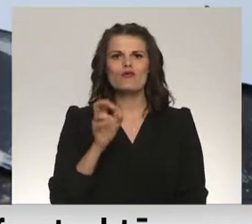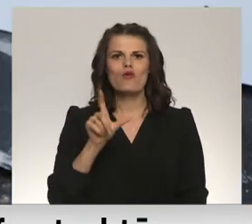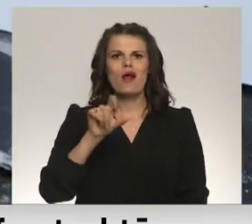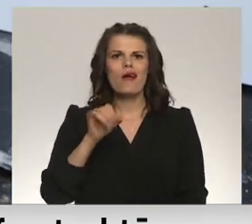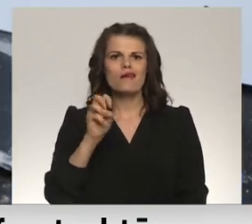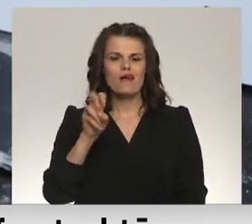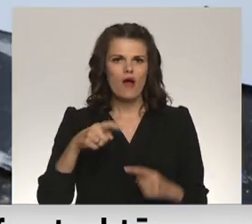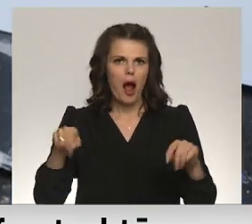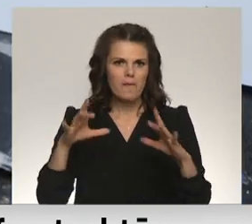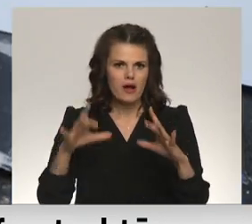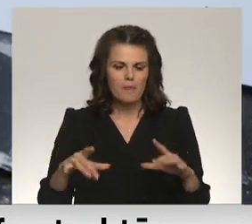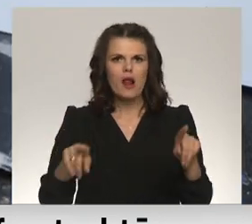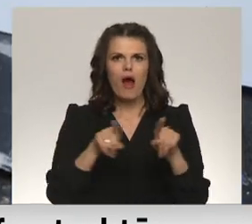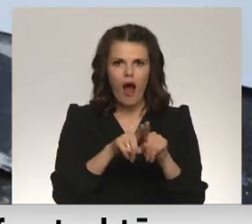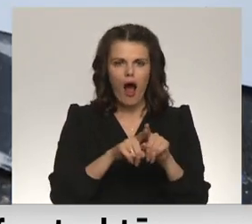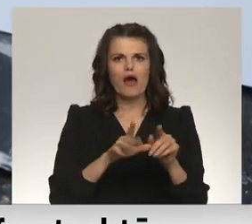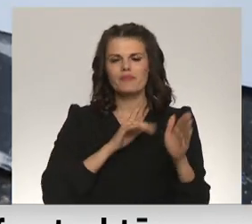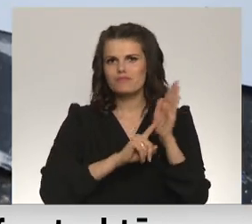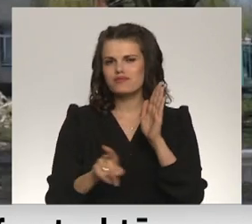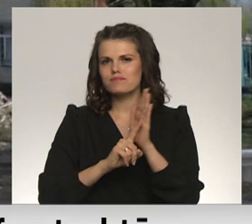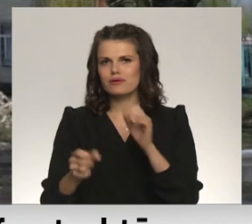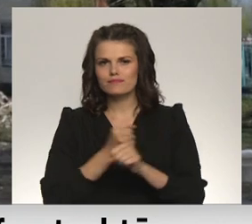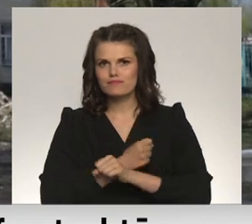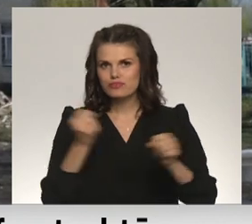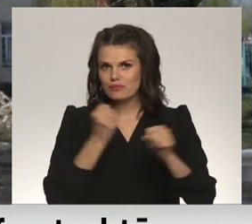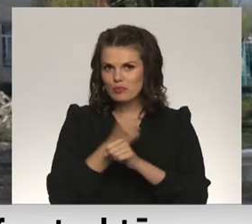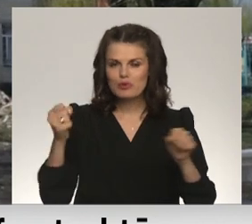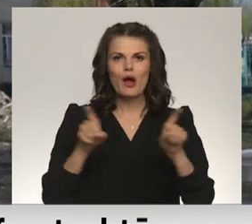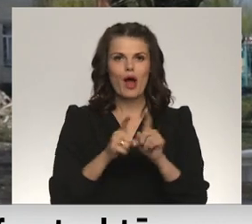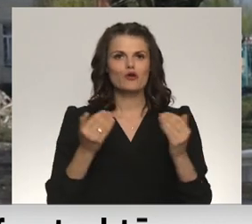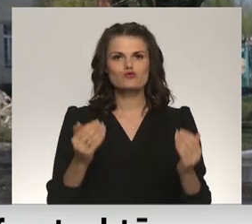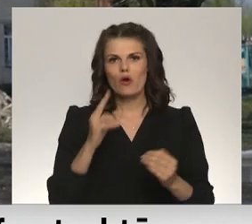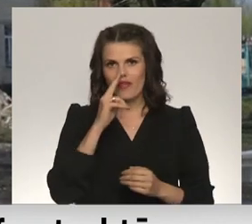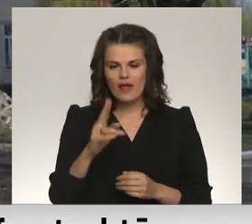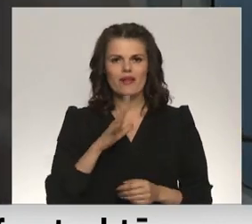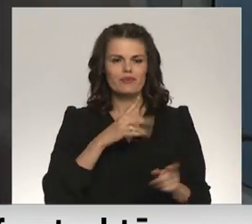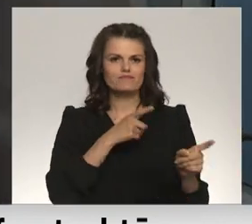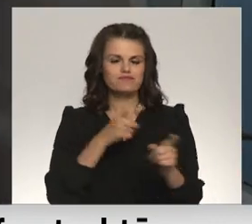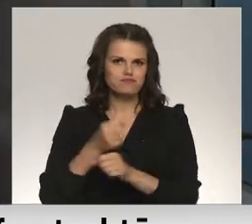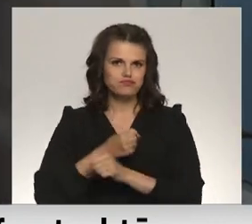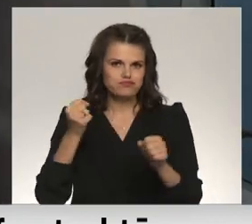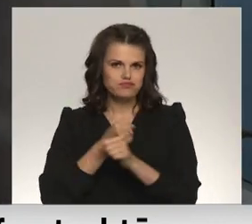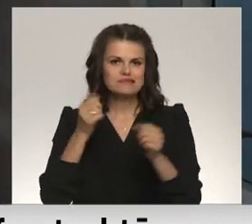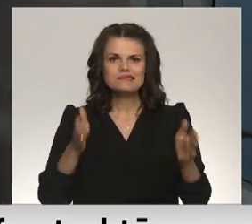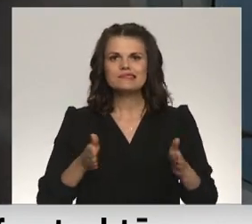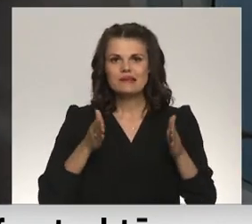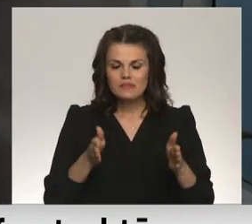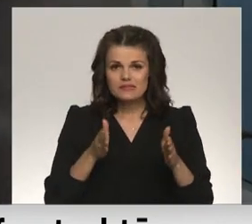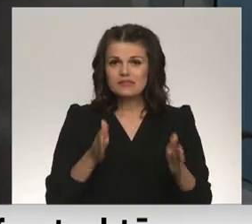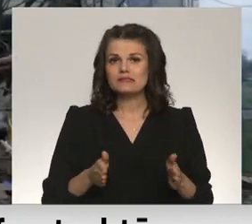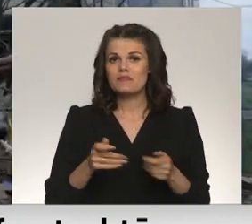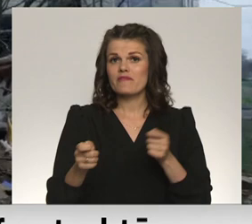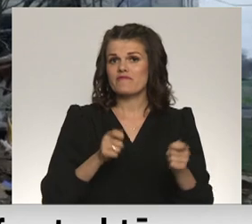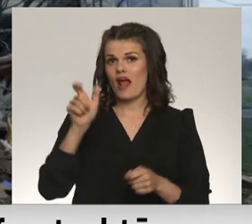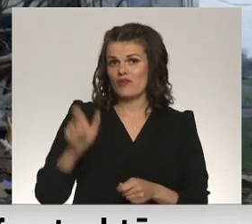pagājušajā naktī izvērsoši raķiešu uzbrukumu, kā arī tur šonandēļ apšaudīšu slimnīcu. Slimnīcas vadītāji izteikusies, ka